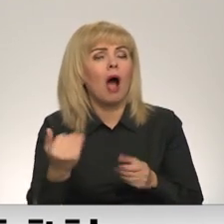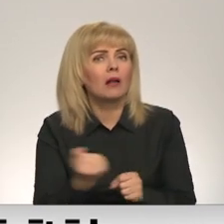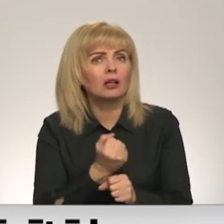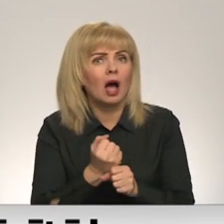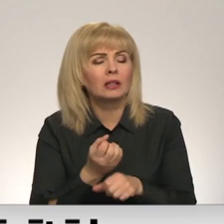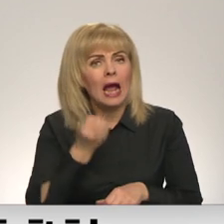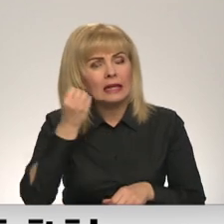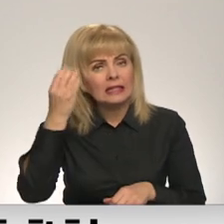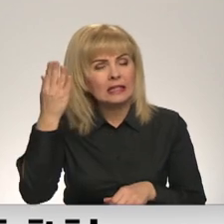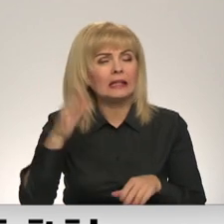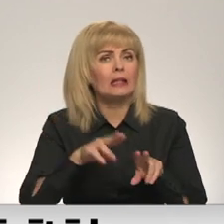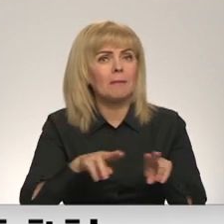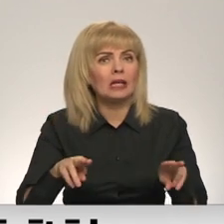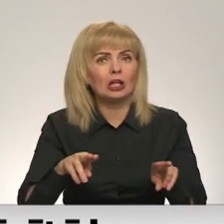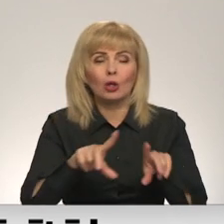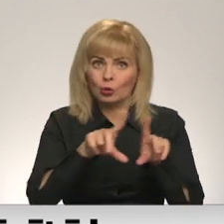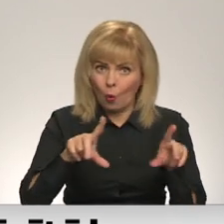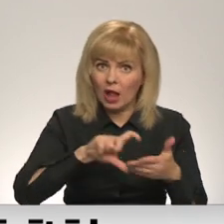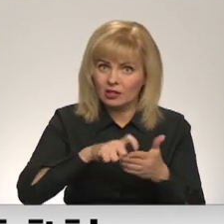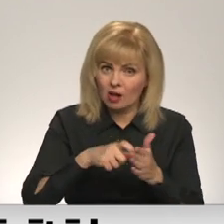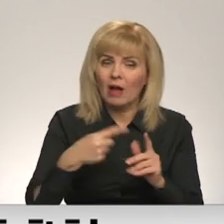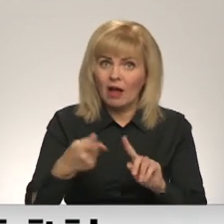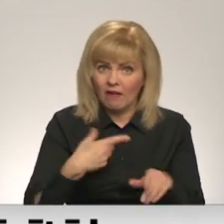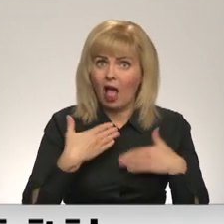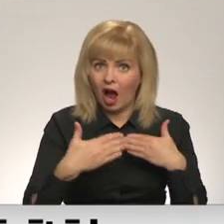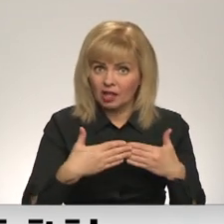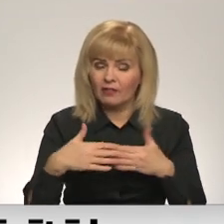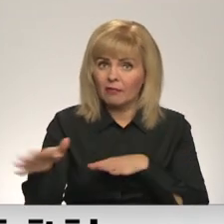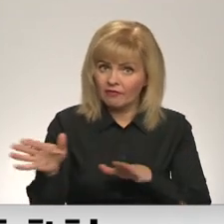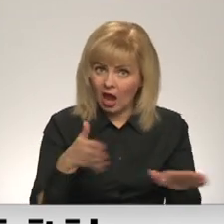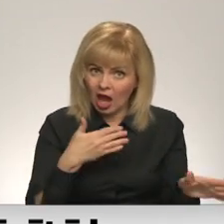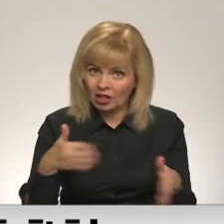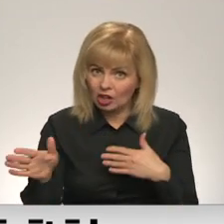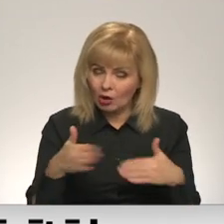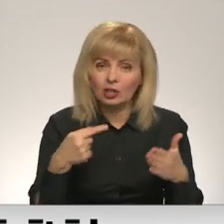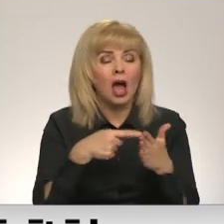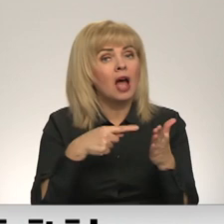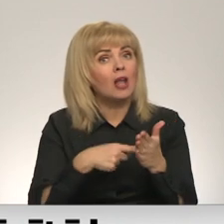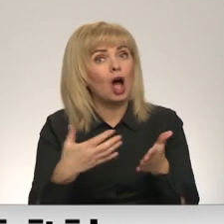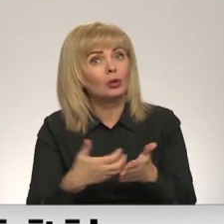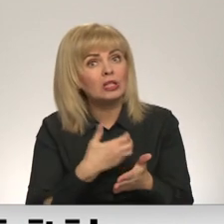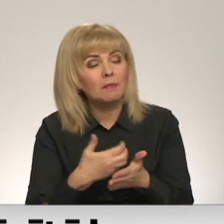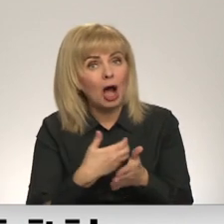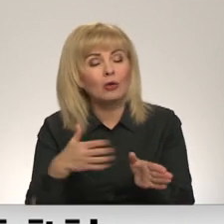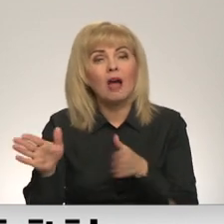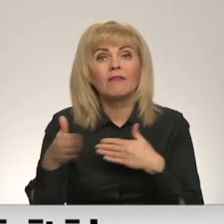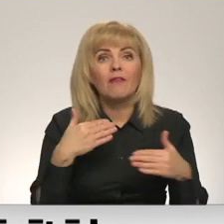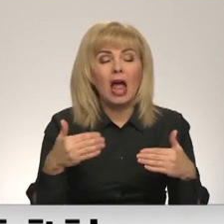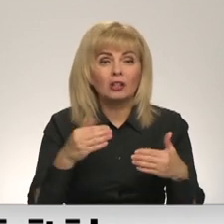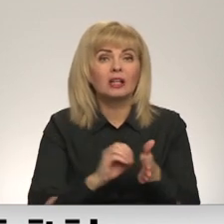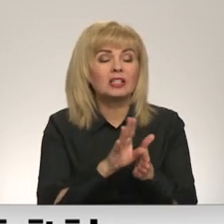Izglītības ministrija sagaida, ka skolas telpas vēl aktīvāk vēdinās. Vēl šos datus varēs izmantot ventilācijas sistēmu